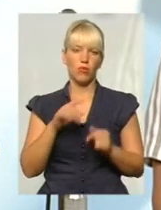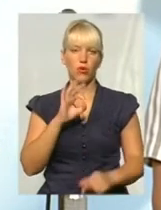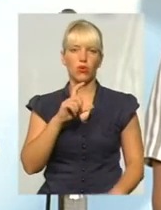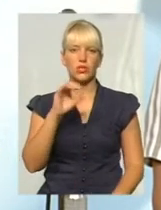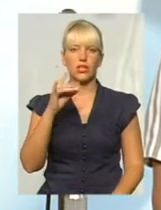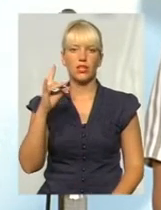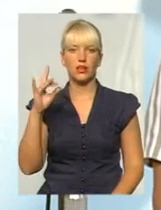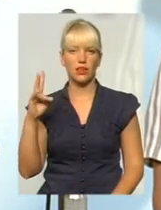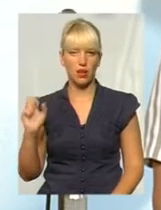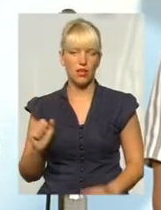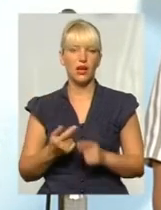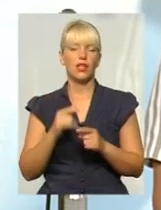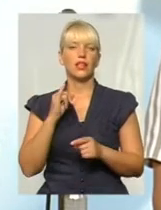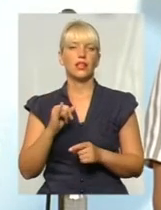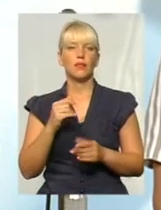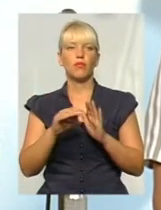Програма передбачає...